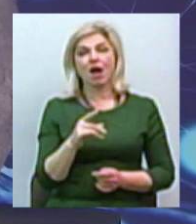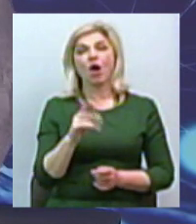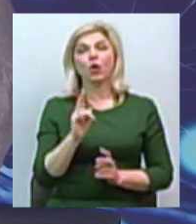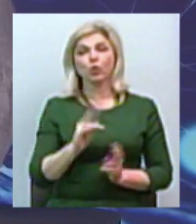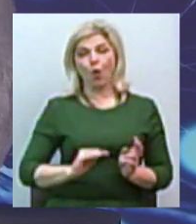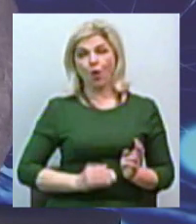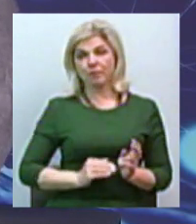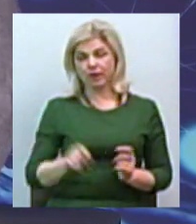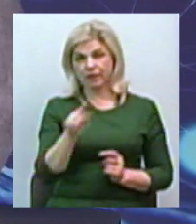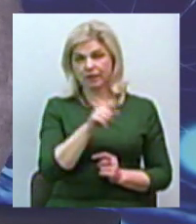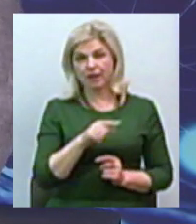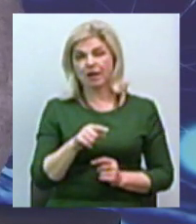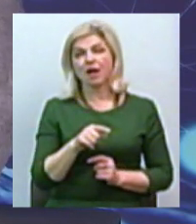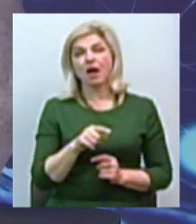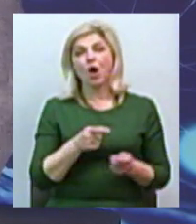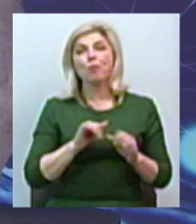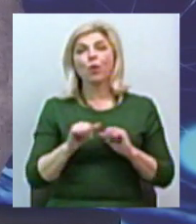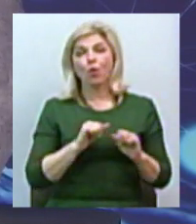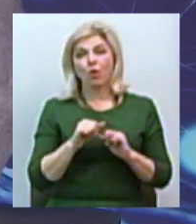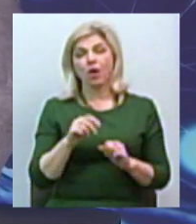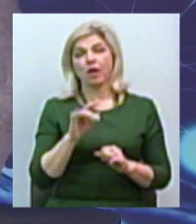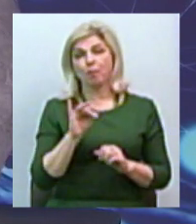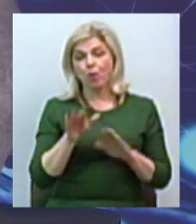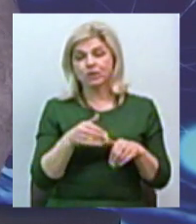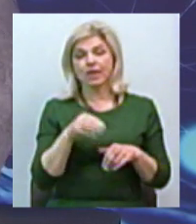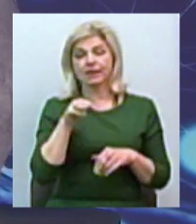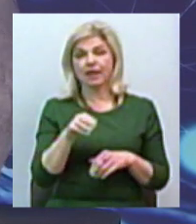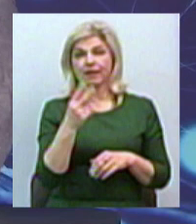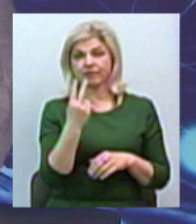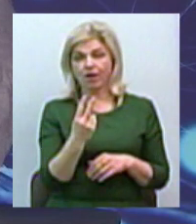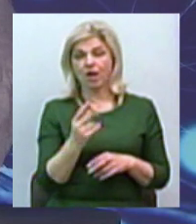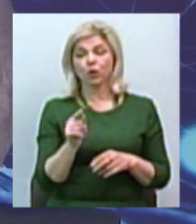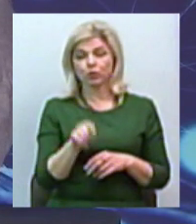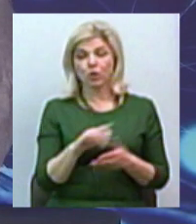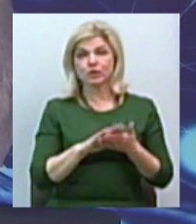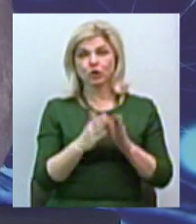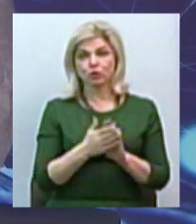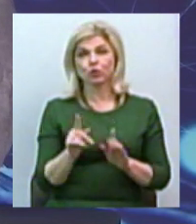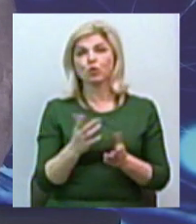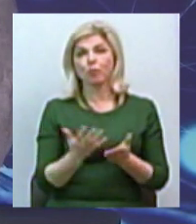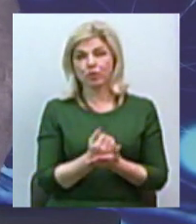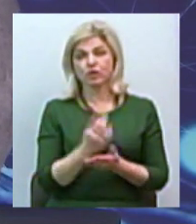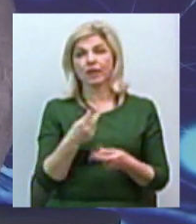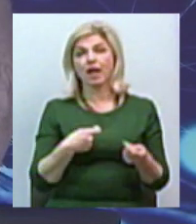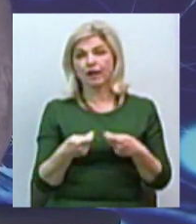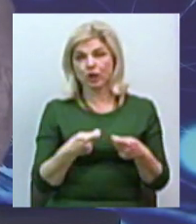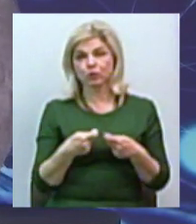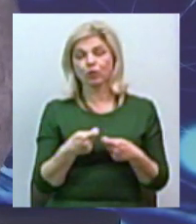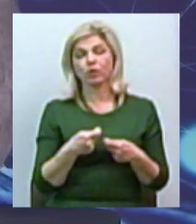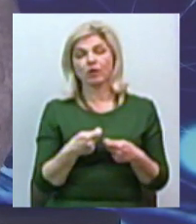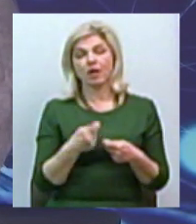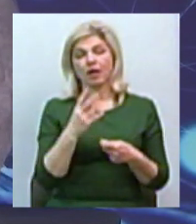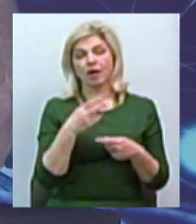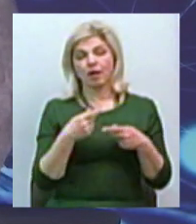власне, після повного введення Т2 і тої ситуації, яка після цього склалася на ринку, власне, порівно на